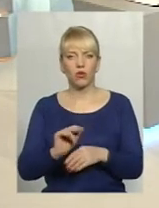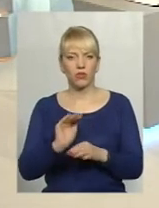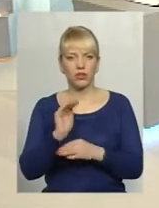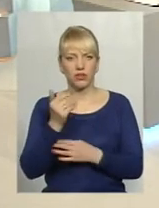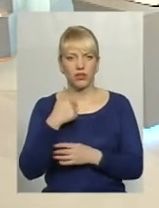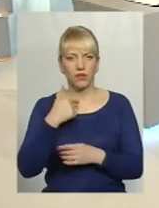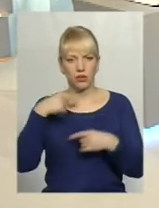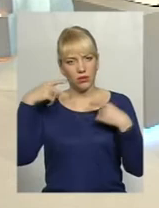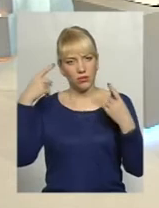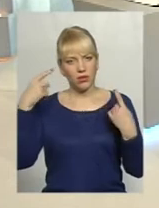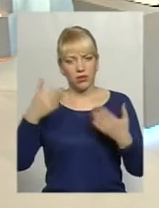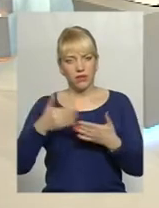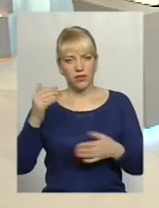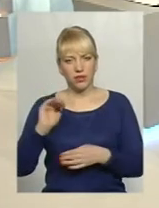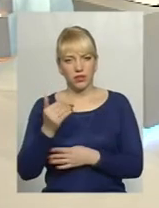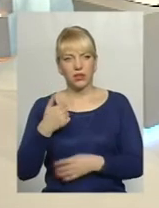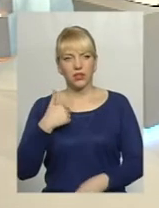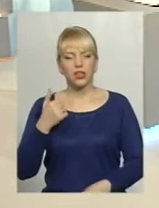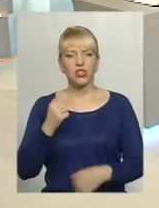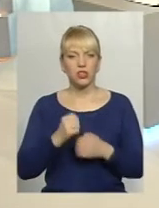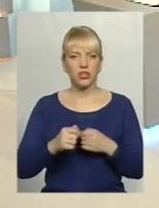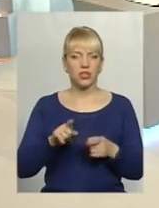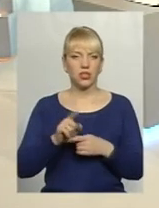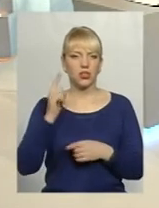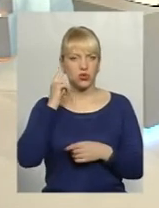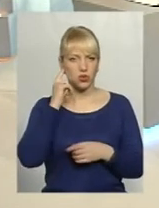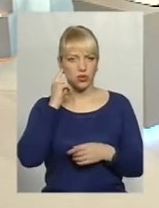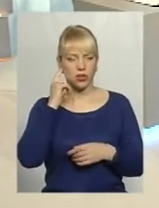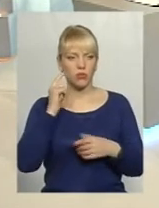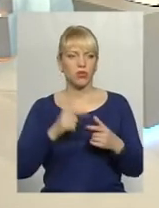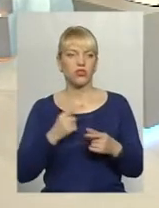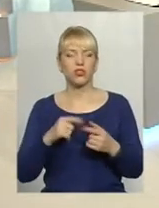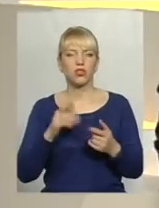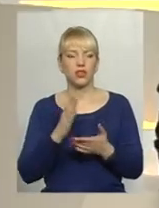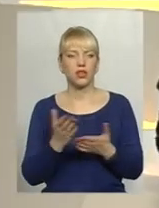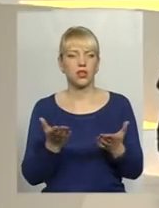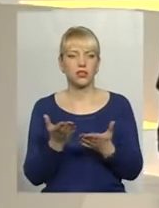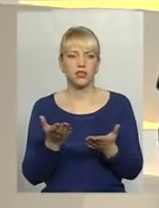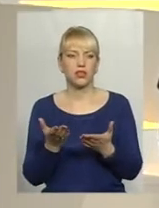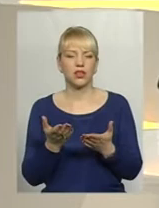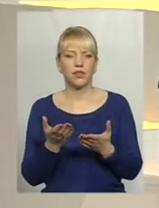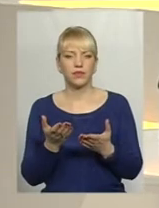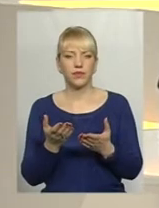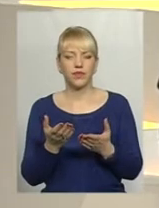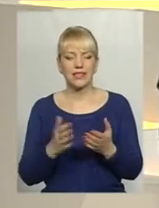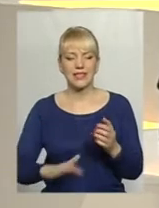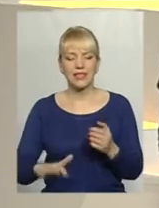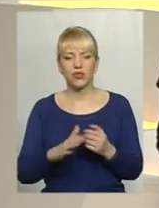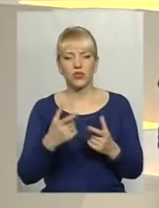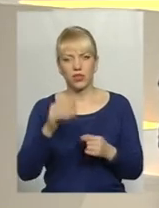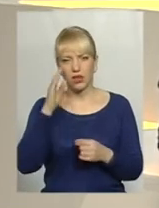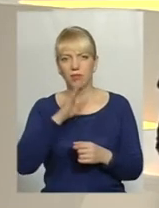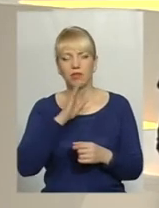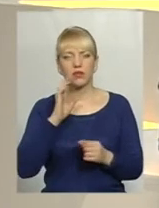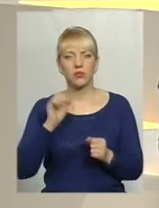мене до сказу доводить. Ну, ми часто ж таке, да, чуємо. Чи є якесь, ну, є якесь середовище, де батьки можуть прийти, і от